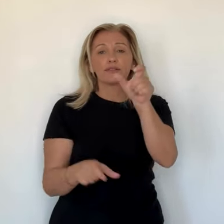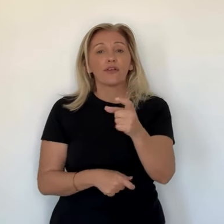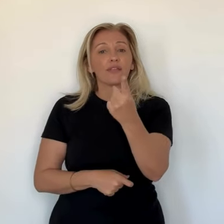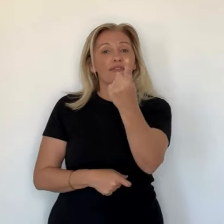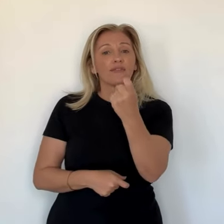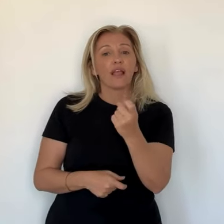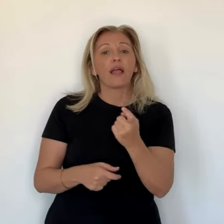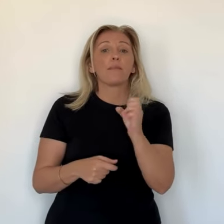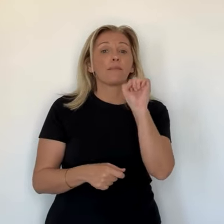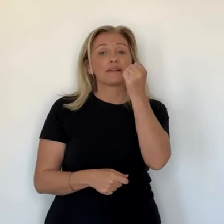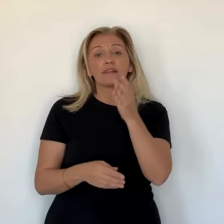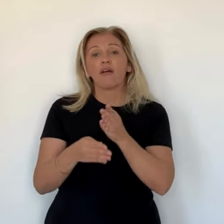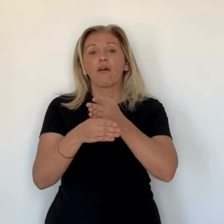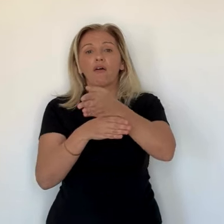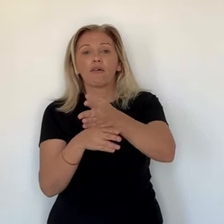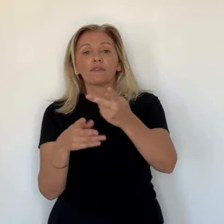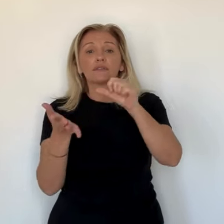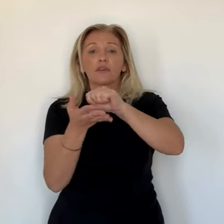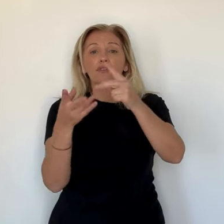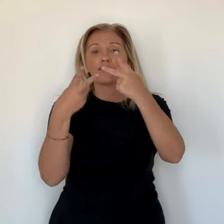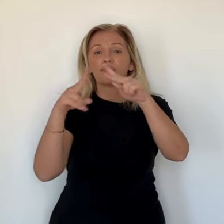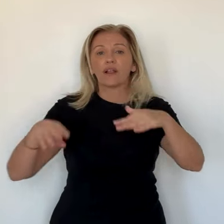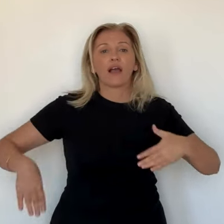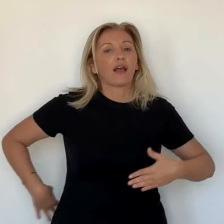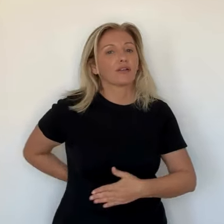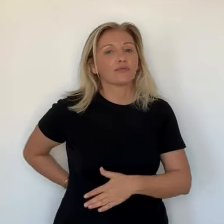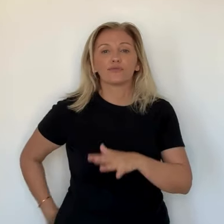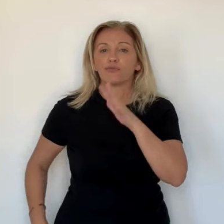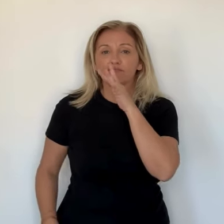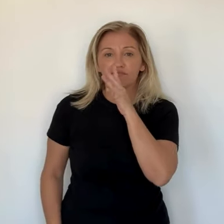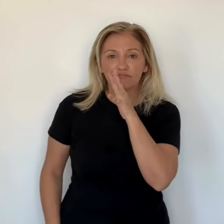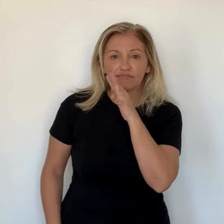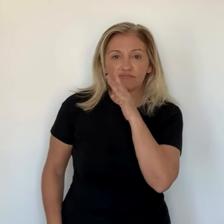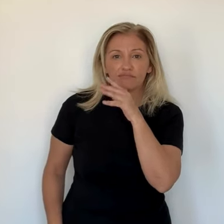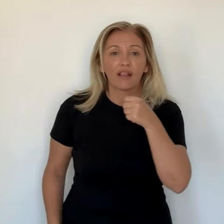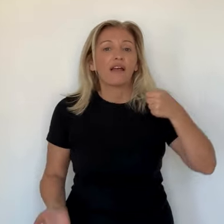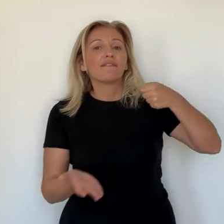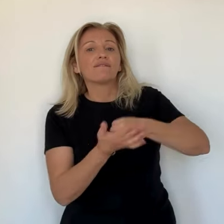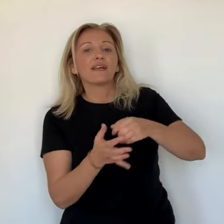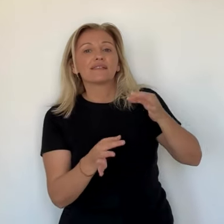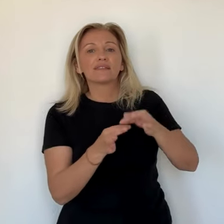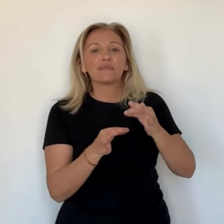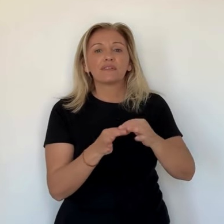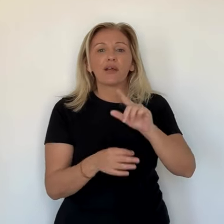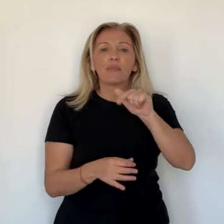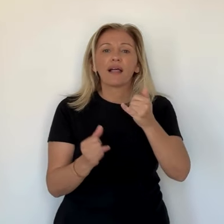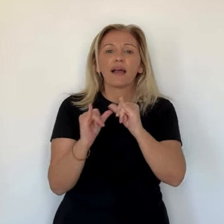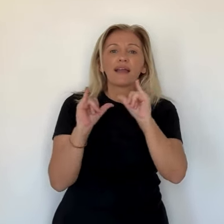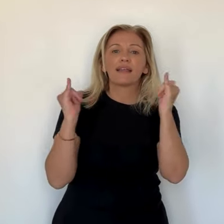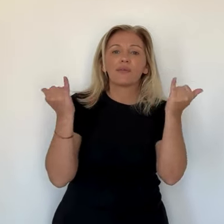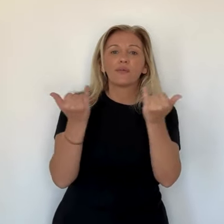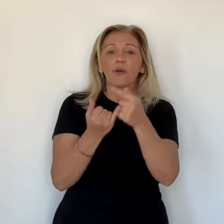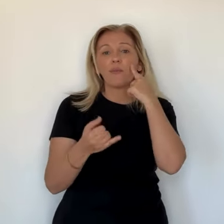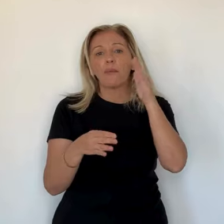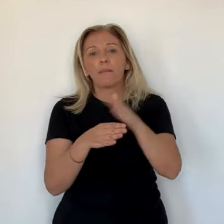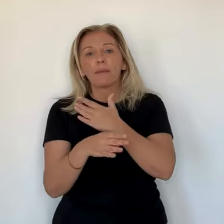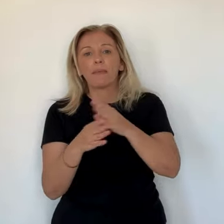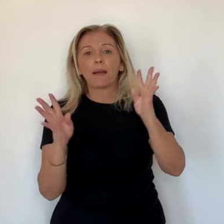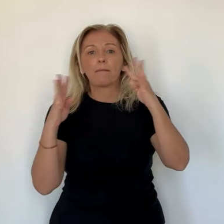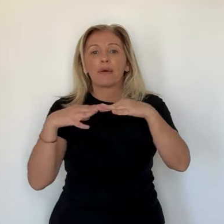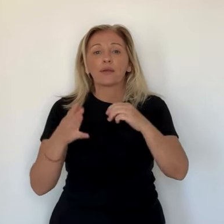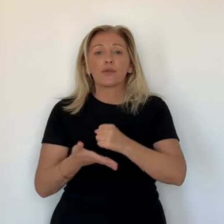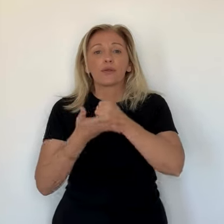leur comportement violent par des rics entre supporters. Ainsi, les Bastiais ne pourront même pas entrer dans le centre-ville d'Ajaccio. Fin